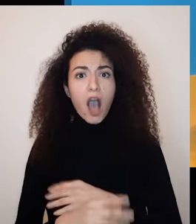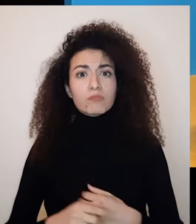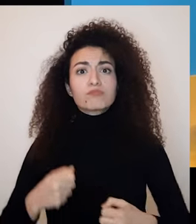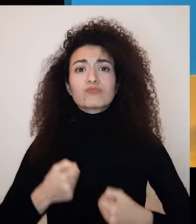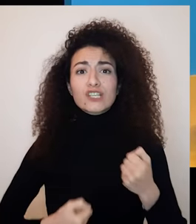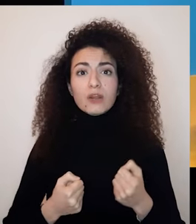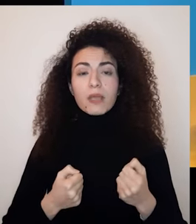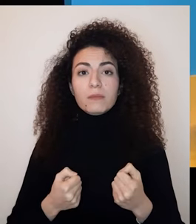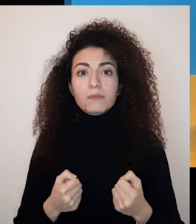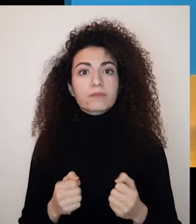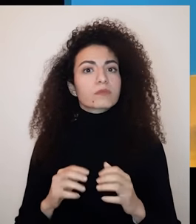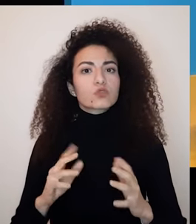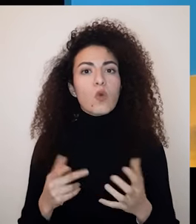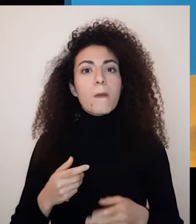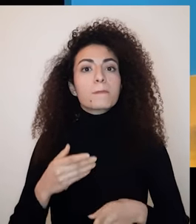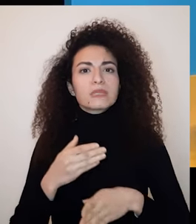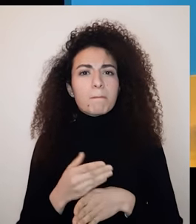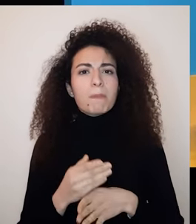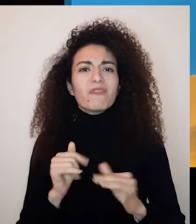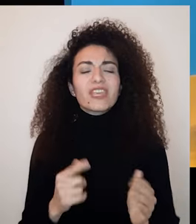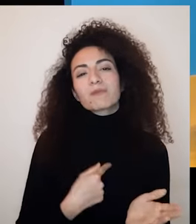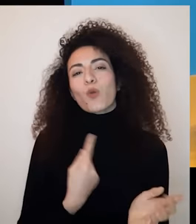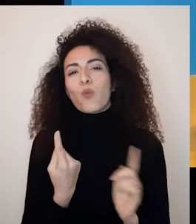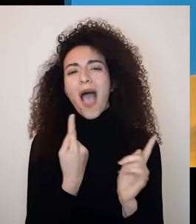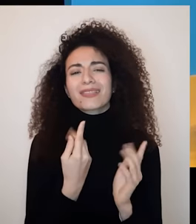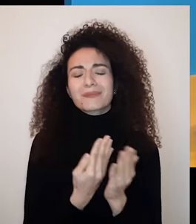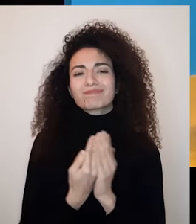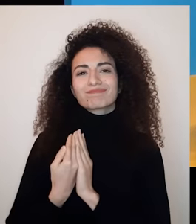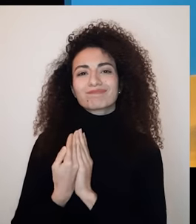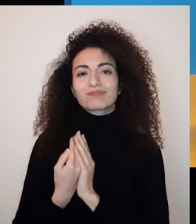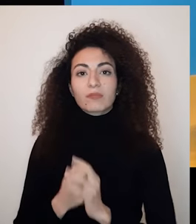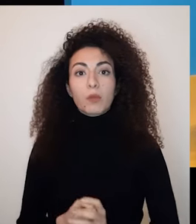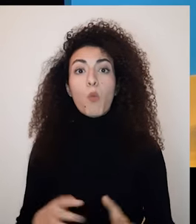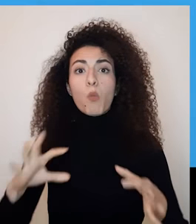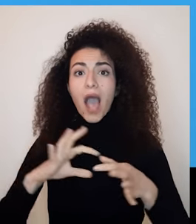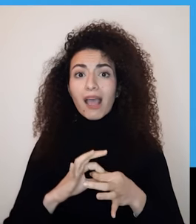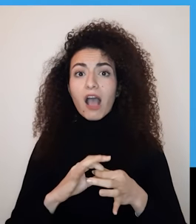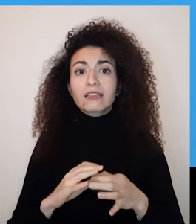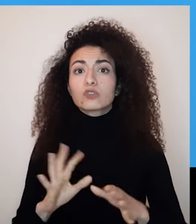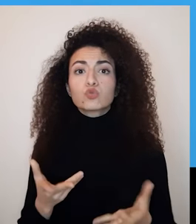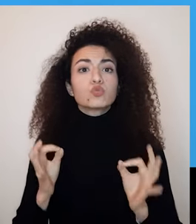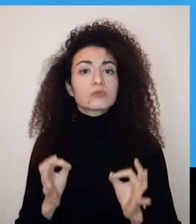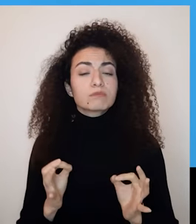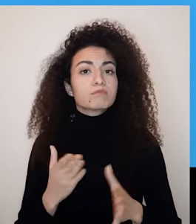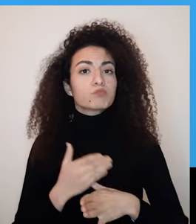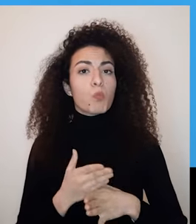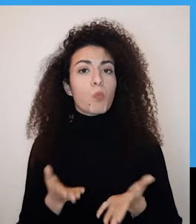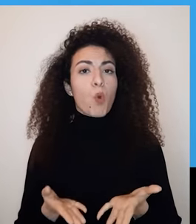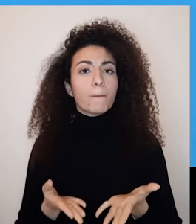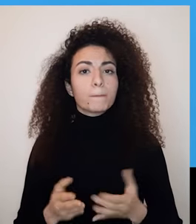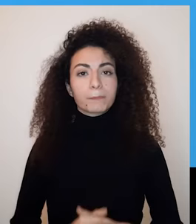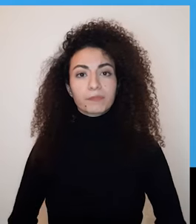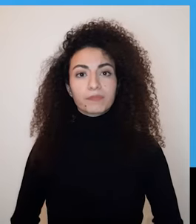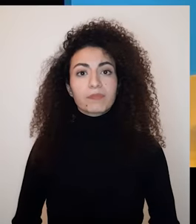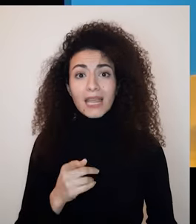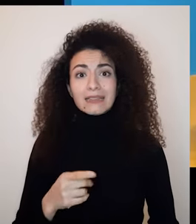كيف أنه اختبار الإعاقة ممكن أنه يتصل باختبار العزلة والشعور بالوحدة وما أهمية العلاقات بحيات